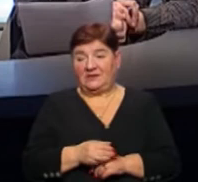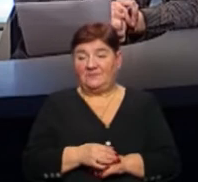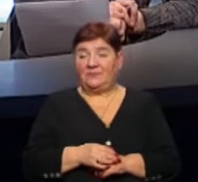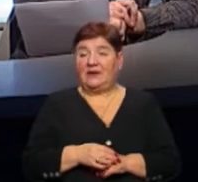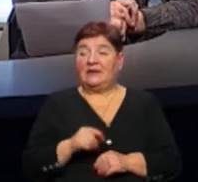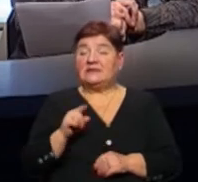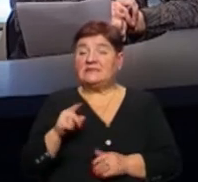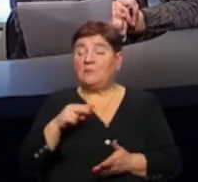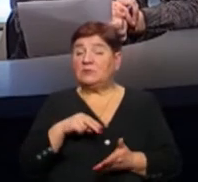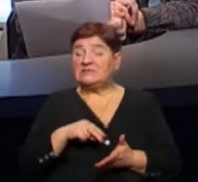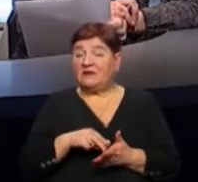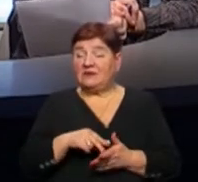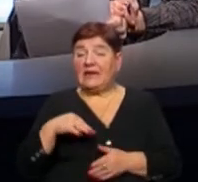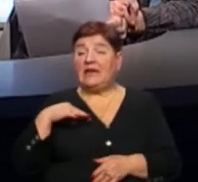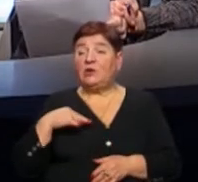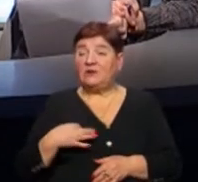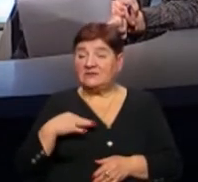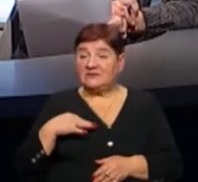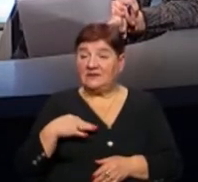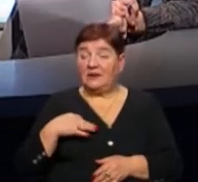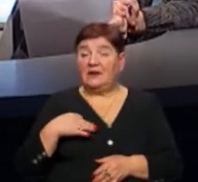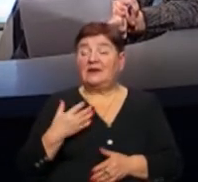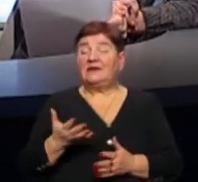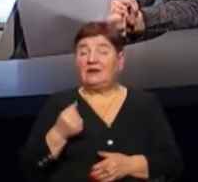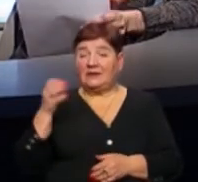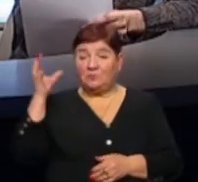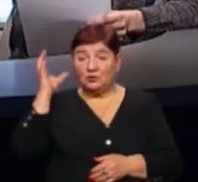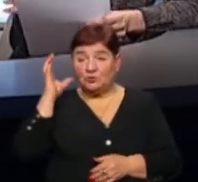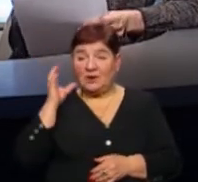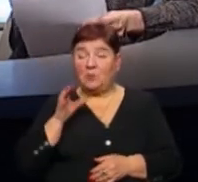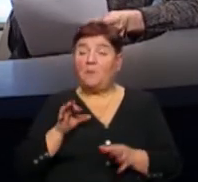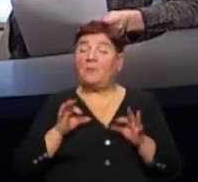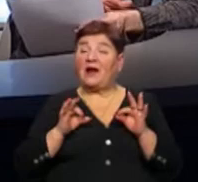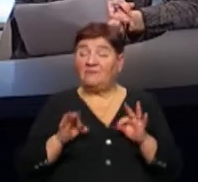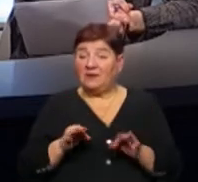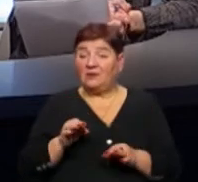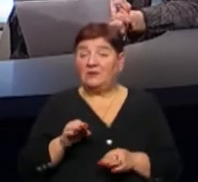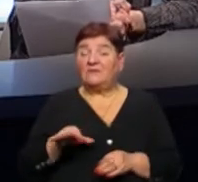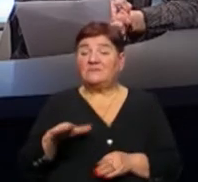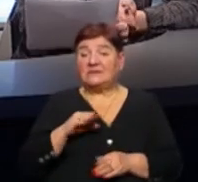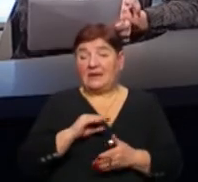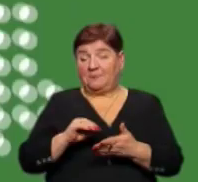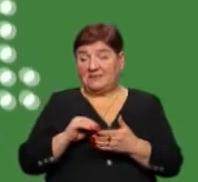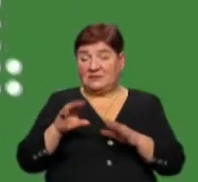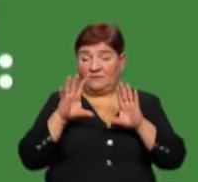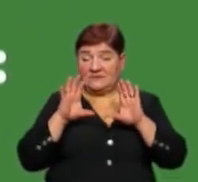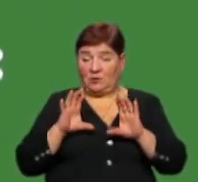питання, в принципі, ми поставили і юристки Олені Патенко. Давайте послухаємо, чи правильно все прописано в законі.